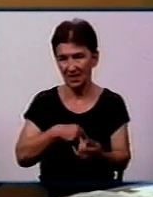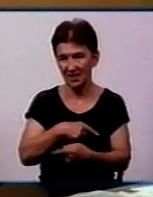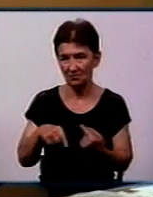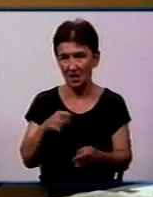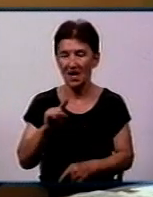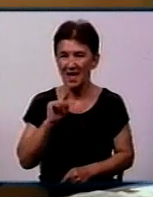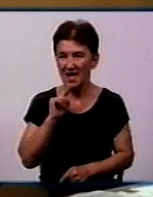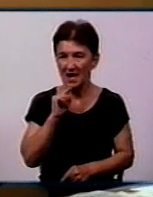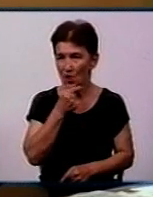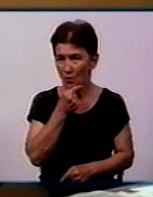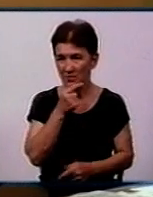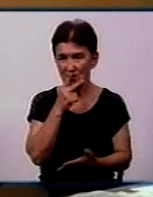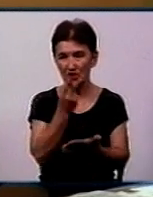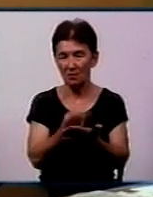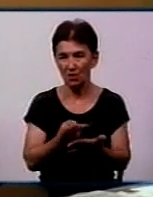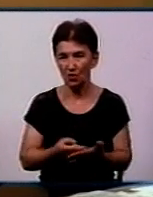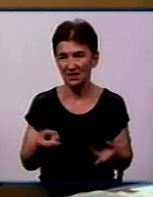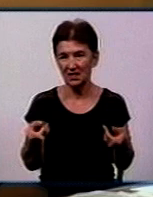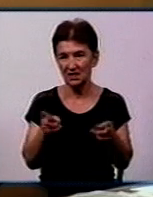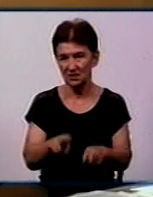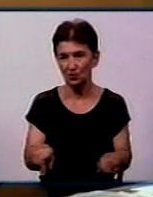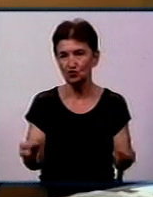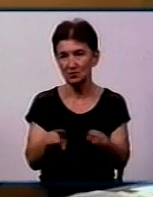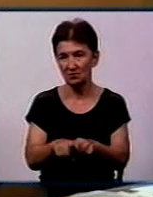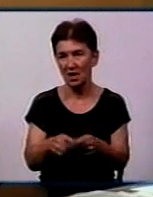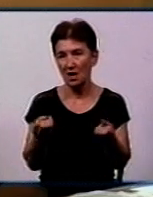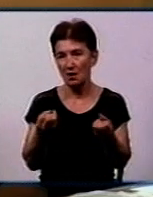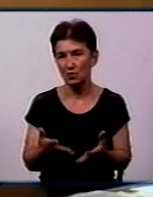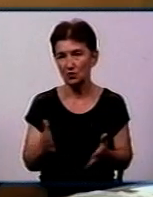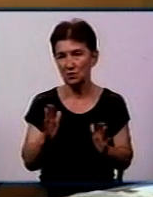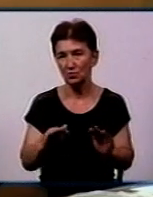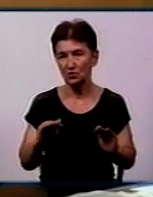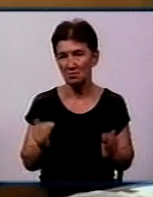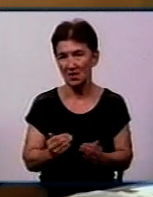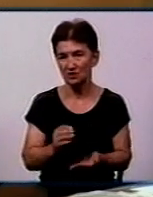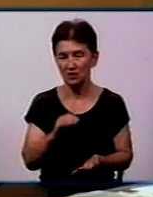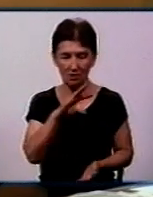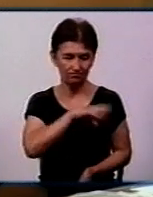економічні показники залишаються ті самі, але вони просто менше будуть отримувати прибутки.